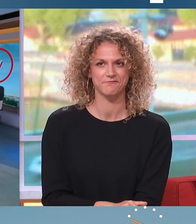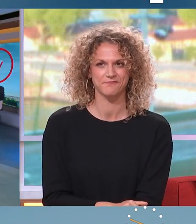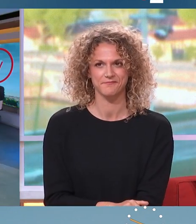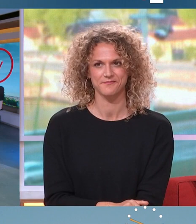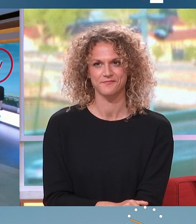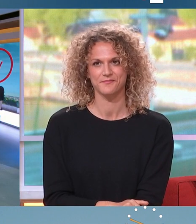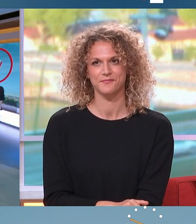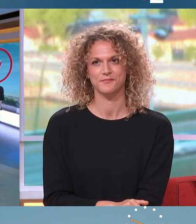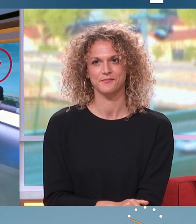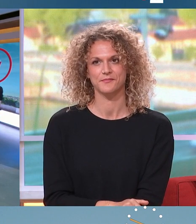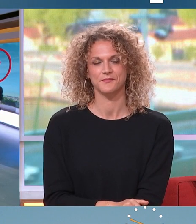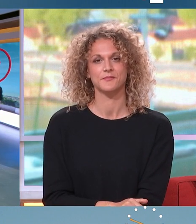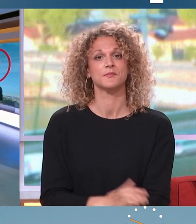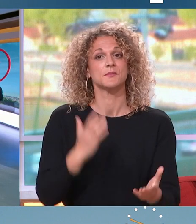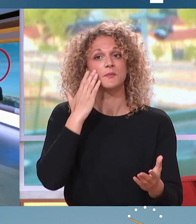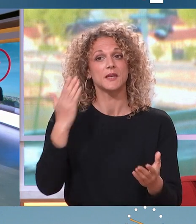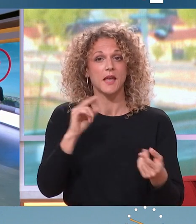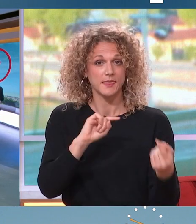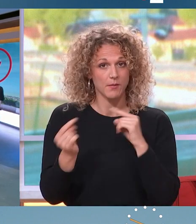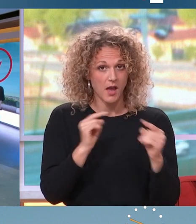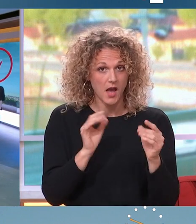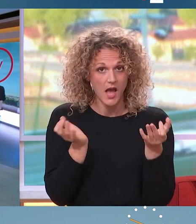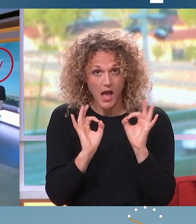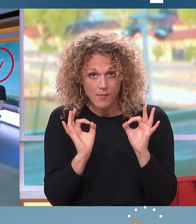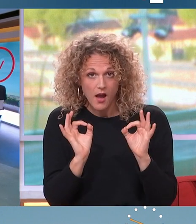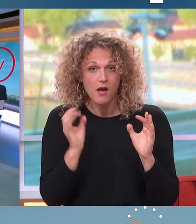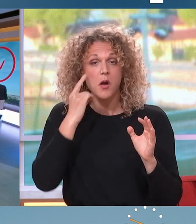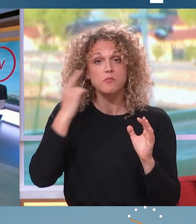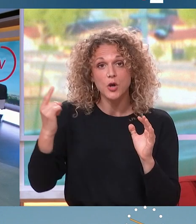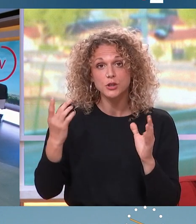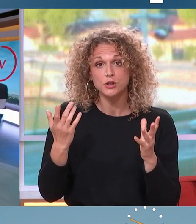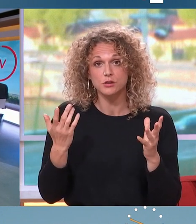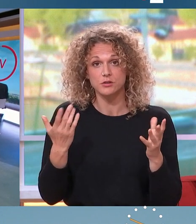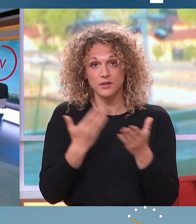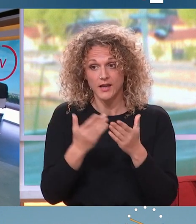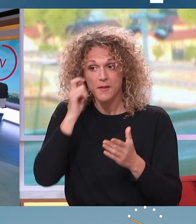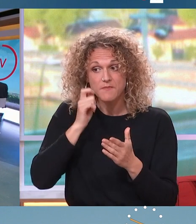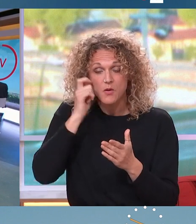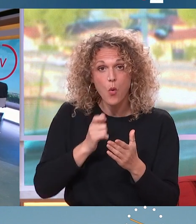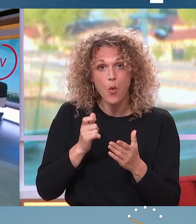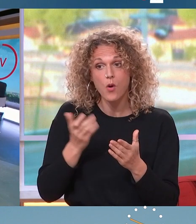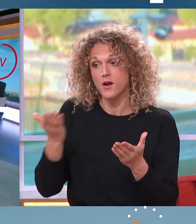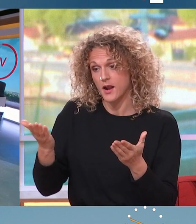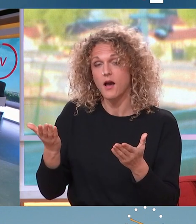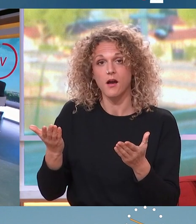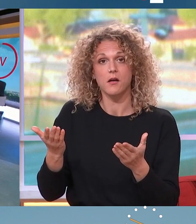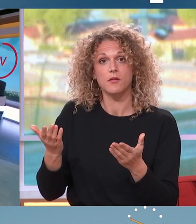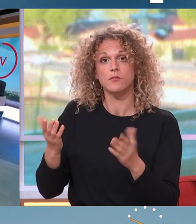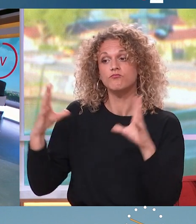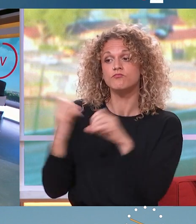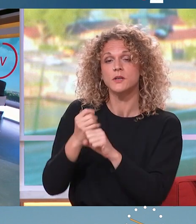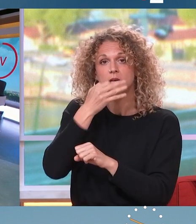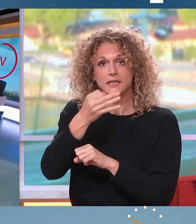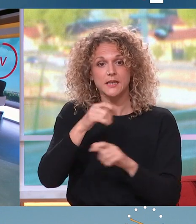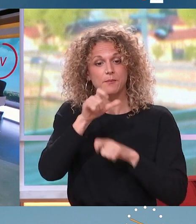estimez qu'il n'y a pas de débat qu'Emmanuel Macron fuit le débat, essaye d'effondrer la mêlée. Vous estimez qu'Emmanuel Macron, avec Emmanuel Macron à l'Élysée, les gens